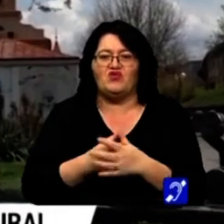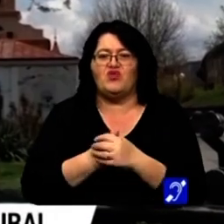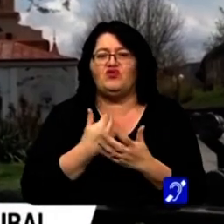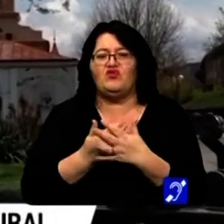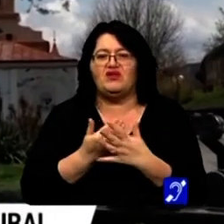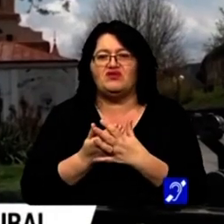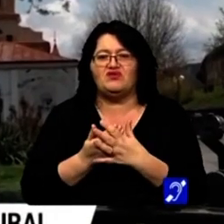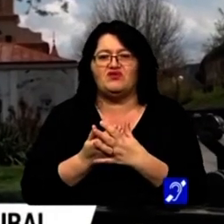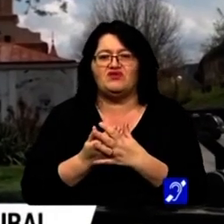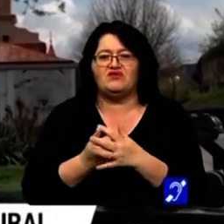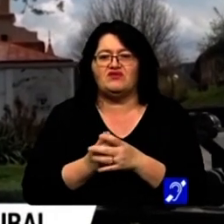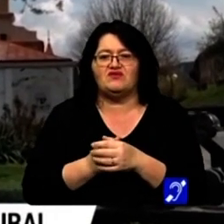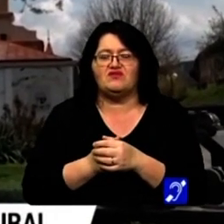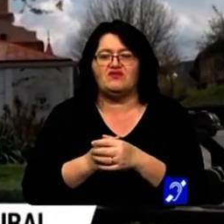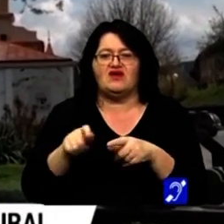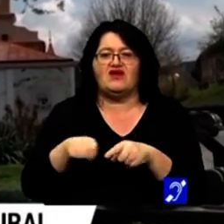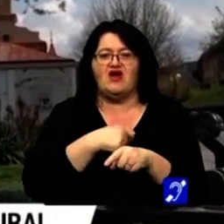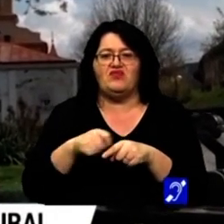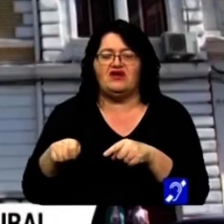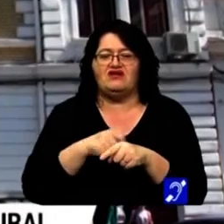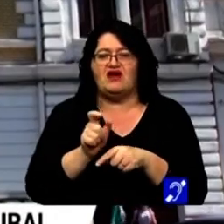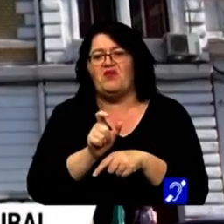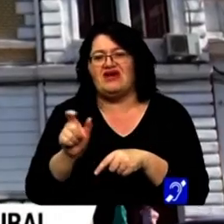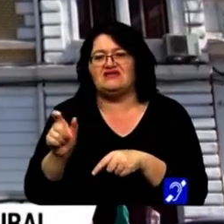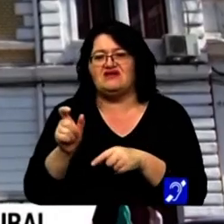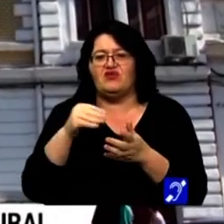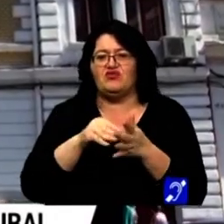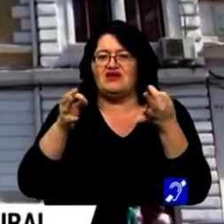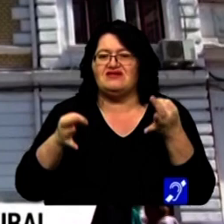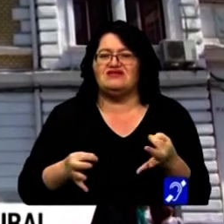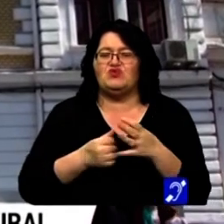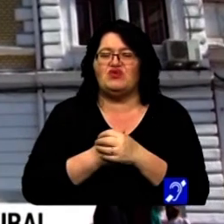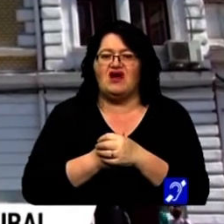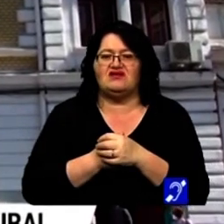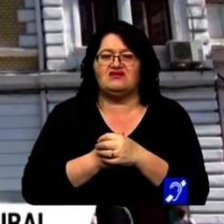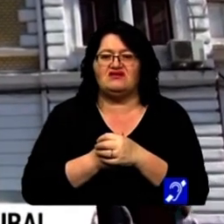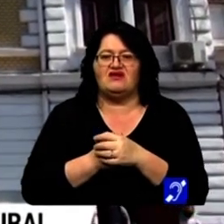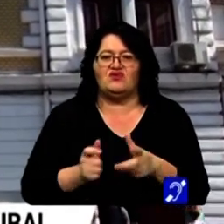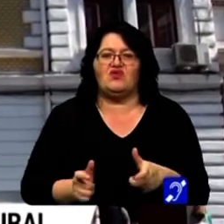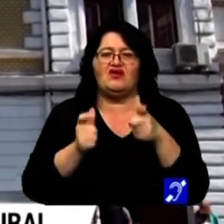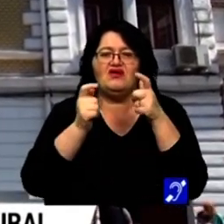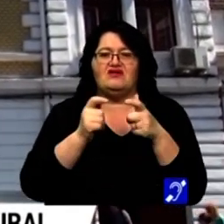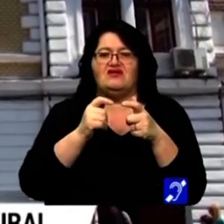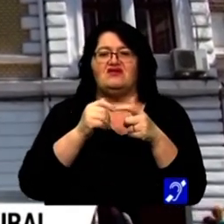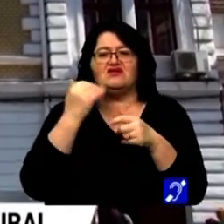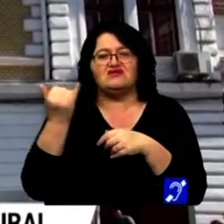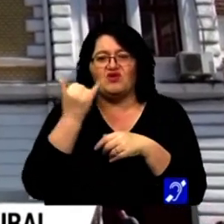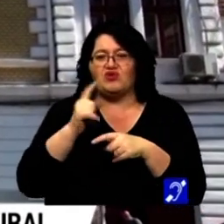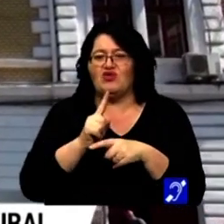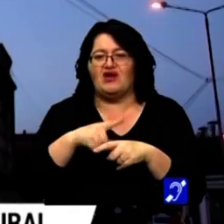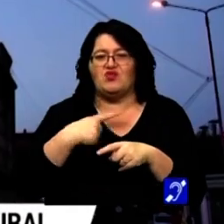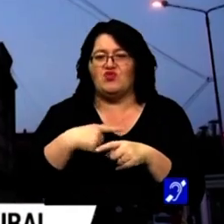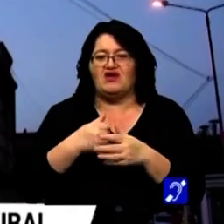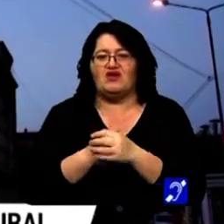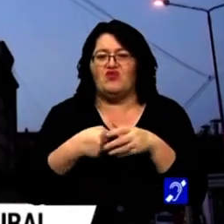pentru reabilitarea parțială, punerea în siguranță a unor clădiri monumenti istoric, care nu erau